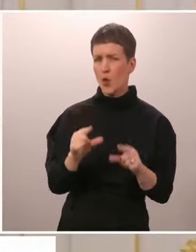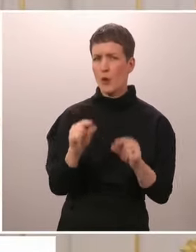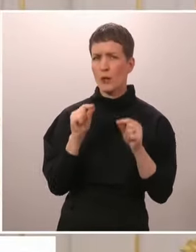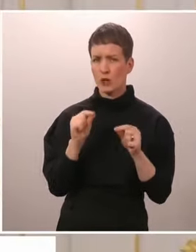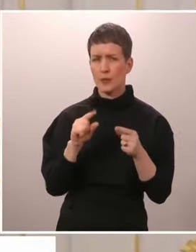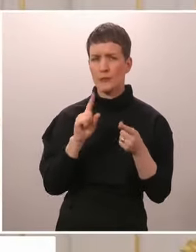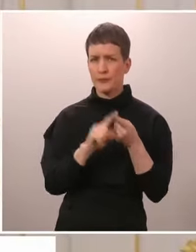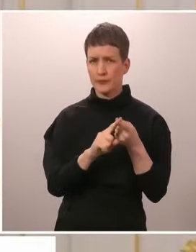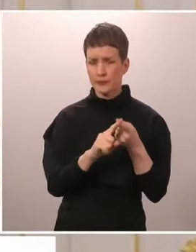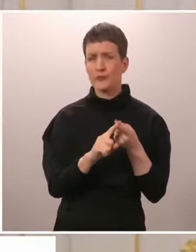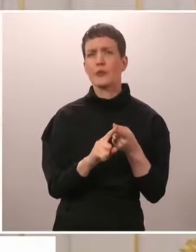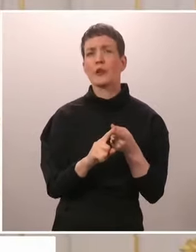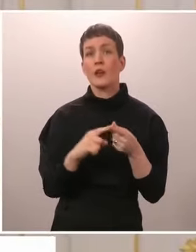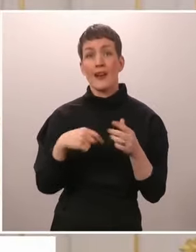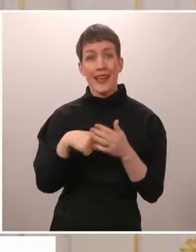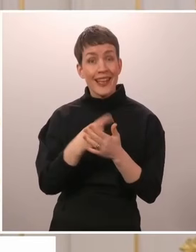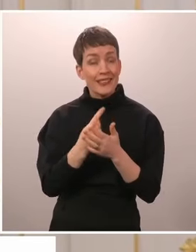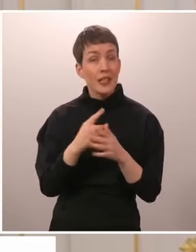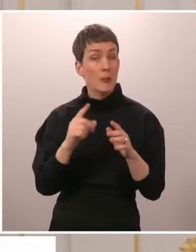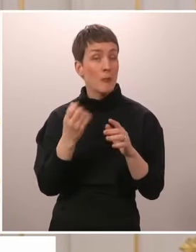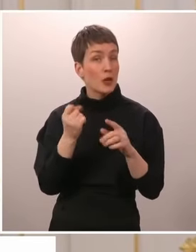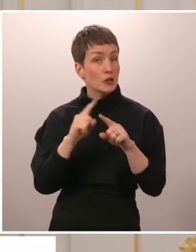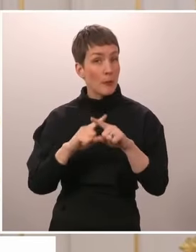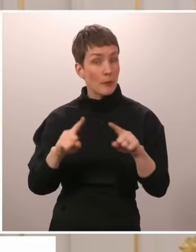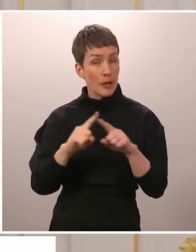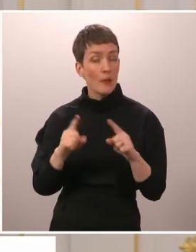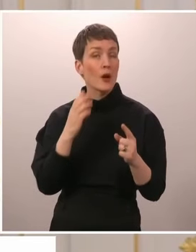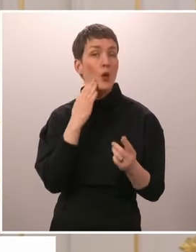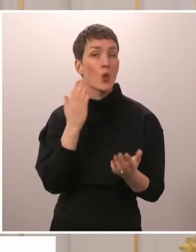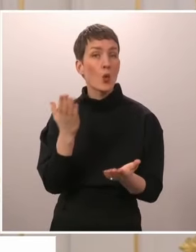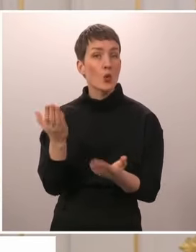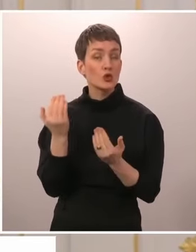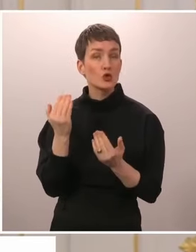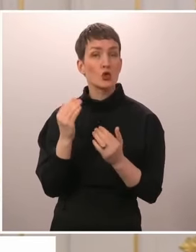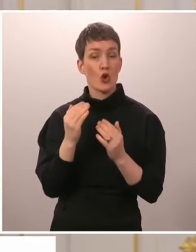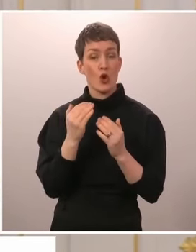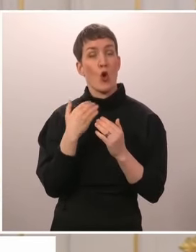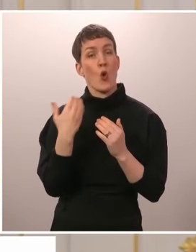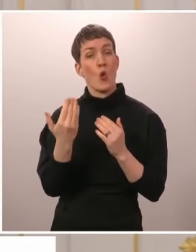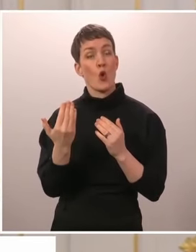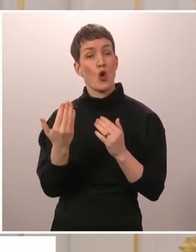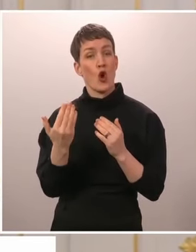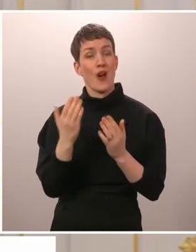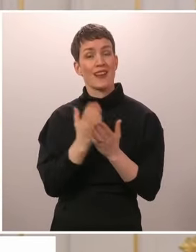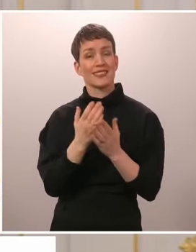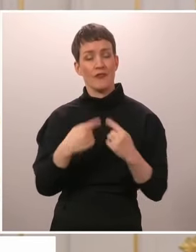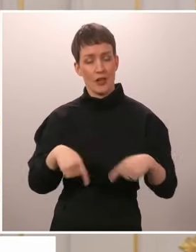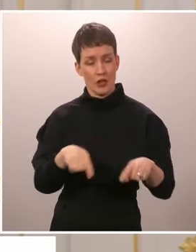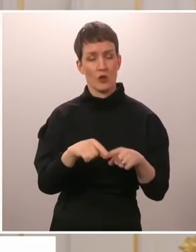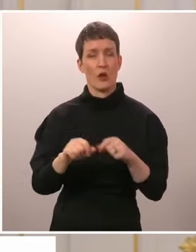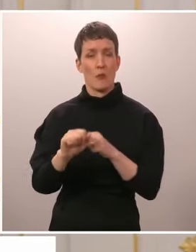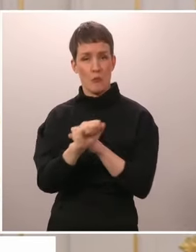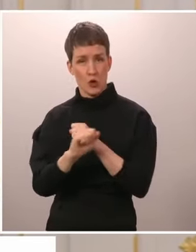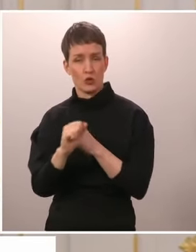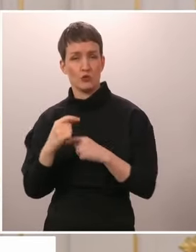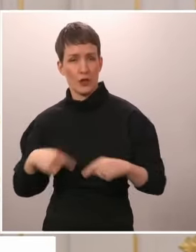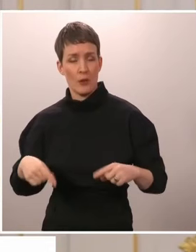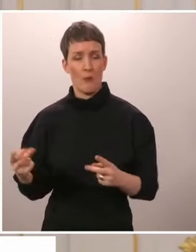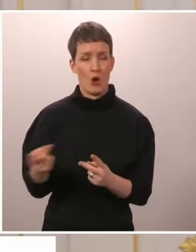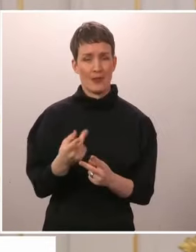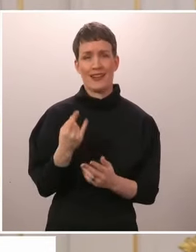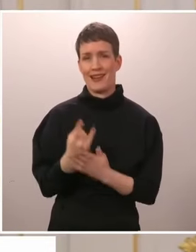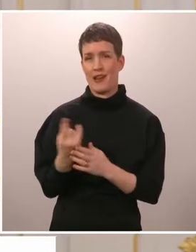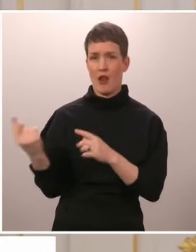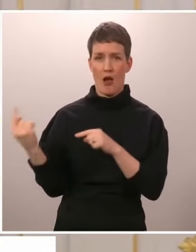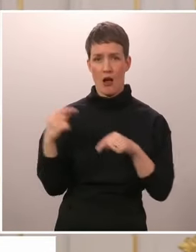heti miten mahdollisimman pian tulen kutsumaan sekä ulkoasian valiokunnan että puolustusvaliokunnan tänne linnaan